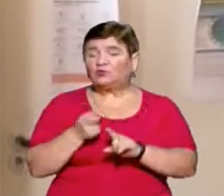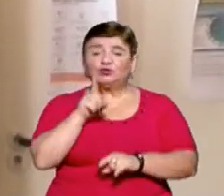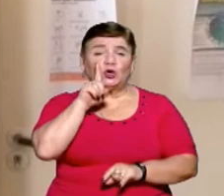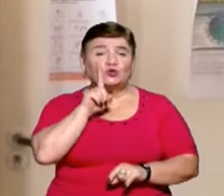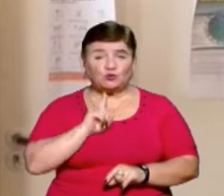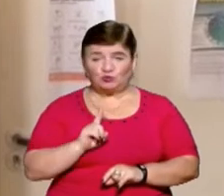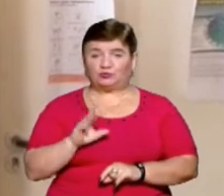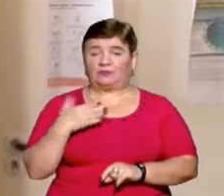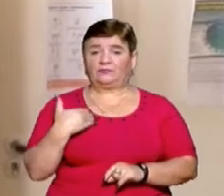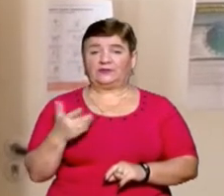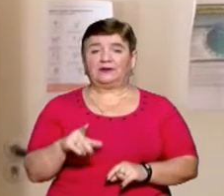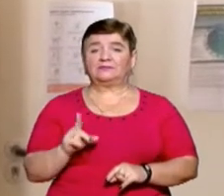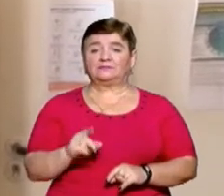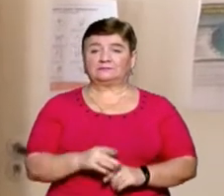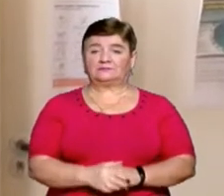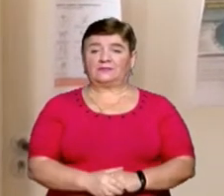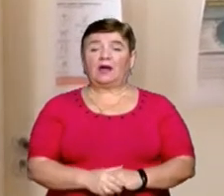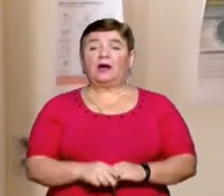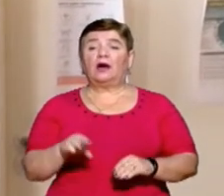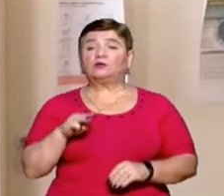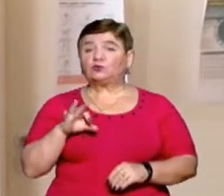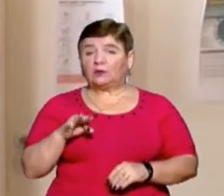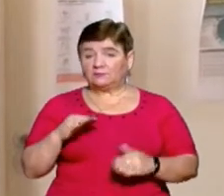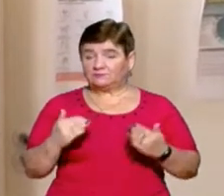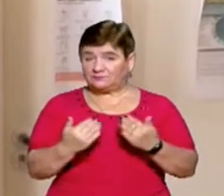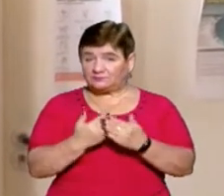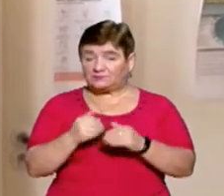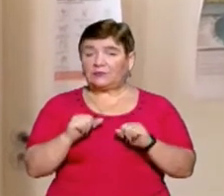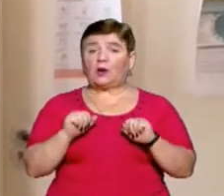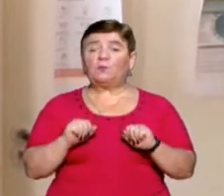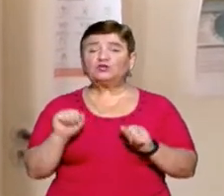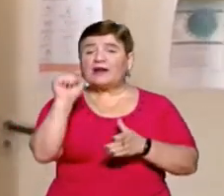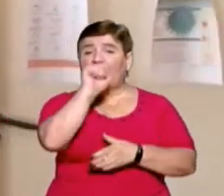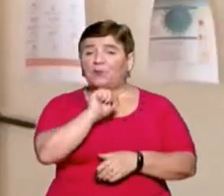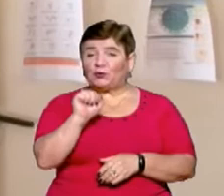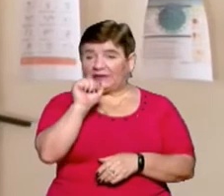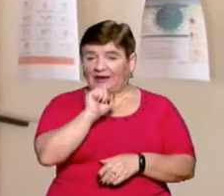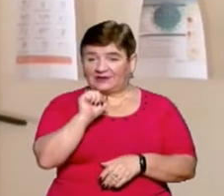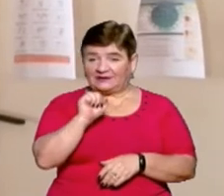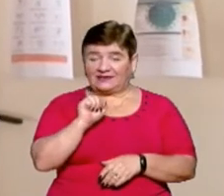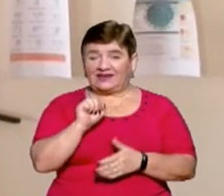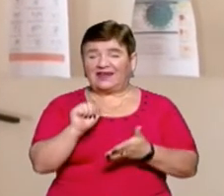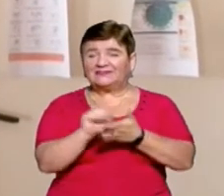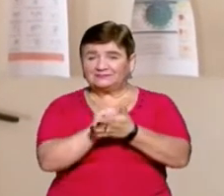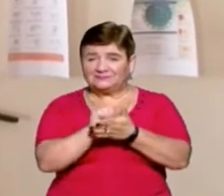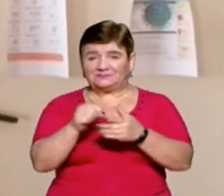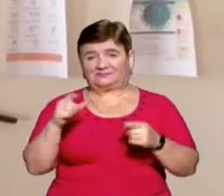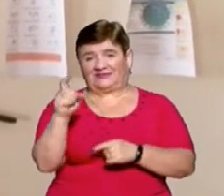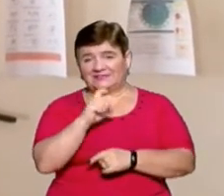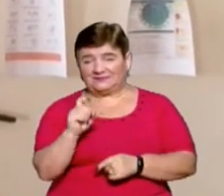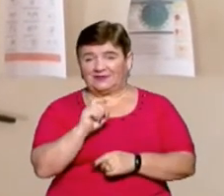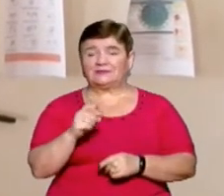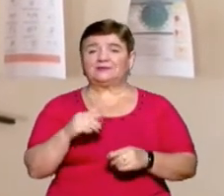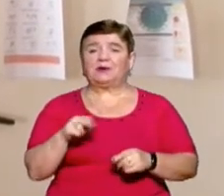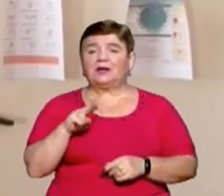що перш за все це регулюється по об'єму голови. Можна протерти відповідно розчином різним, який хто це,